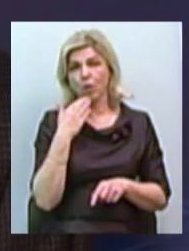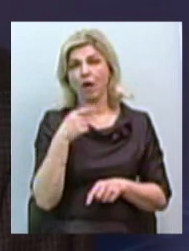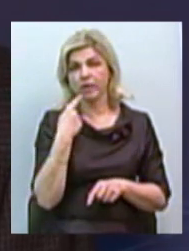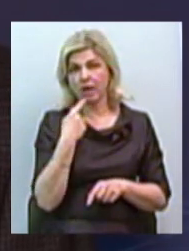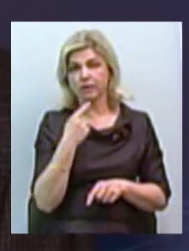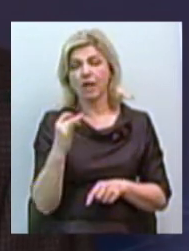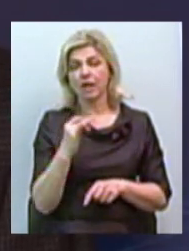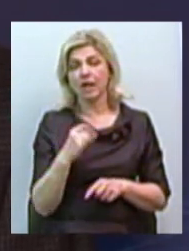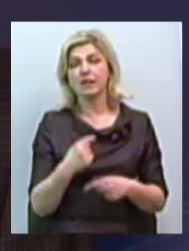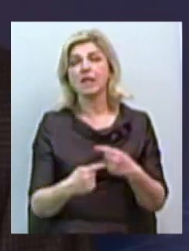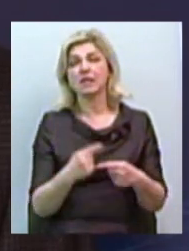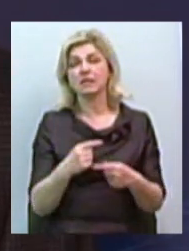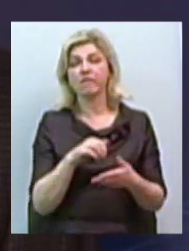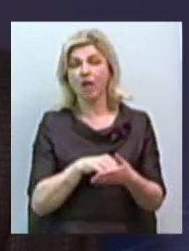фактор,